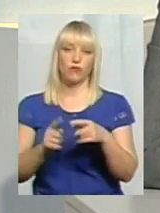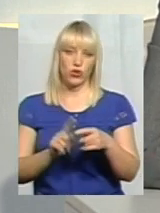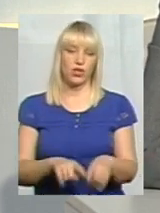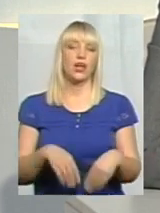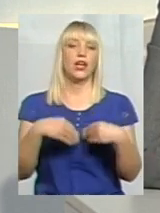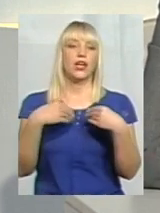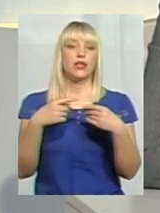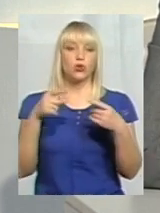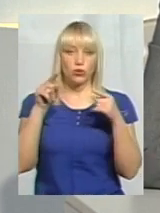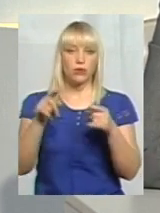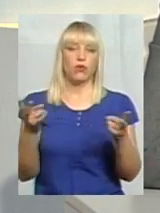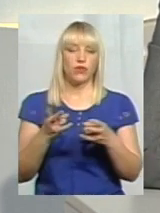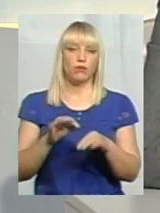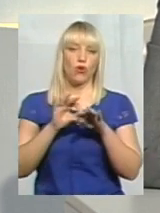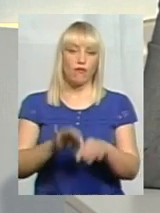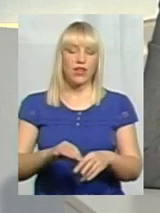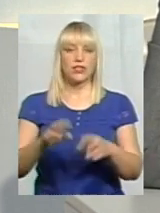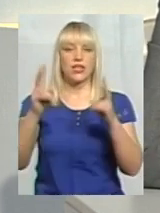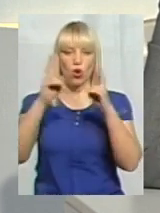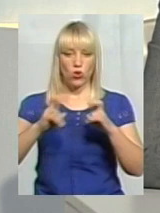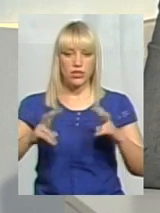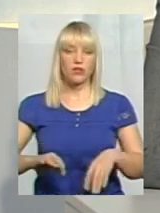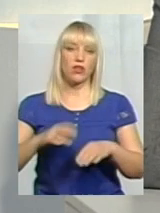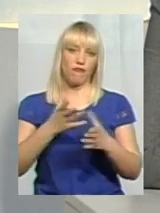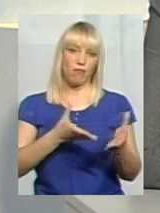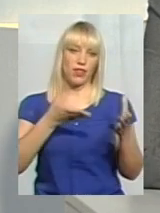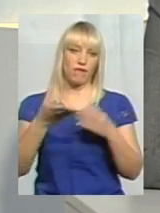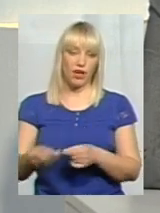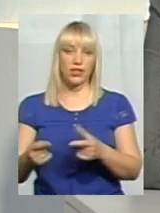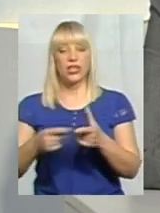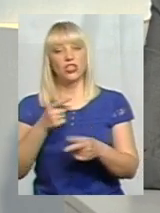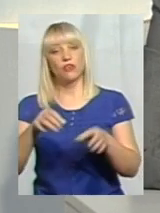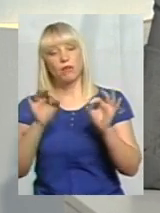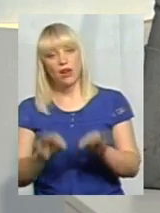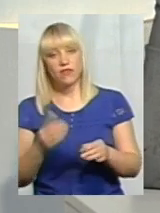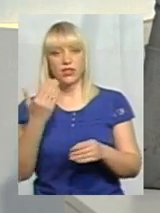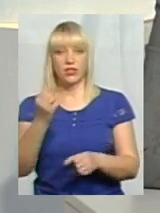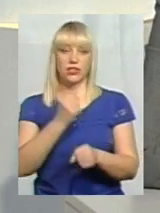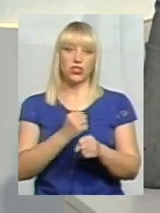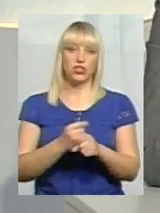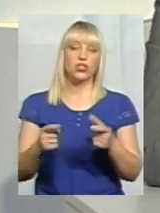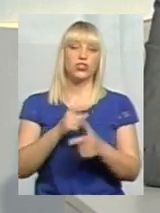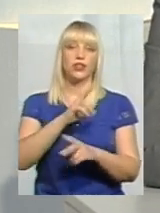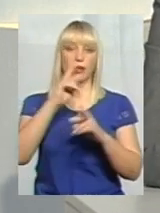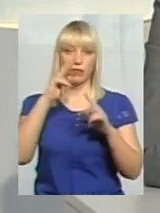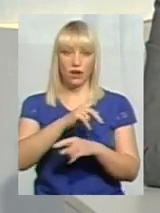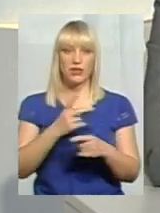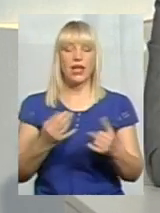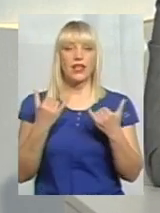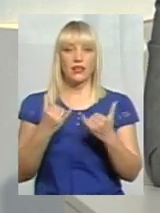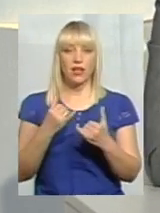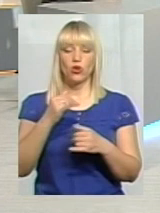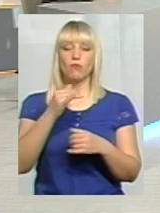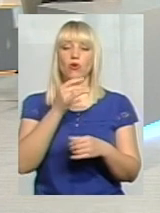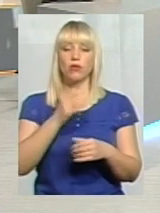тоді мають провести розслідування і вже впливати. Чи правильні їхні дії, чи неправильні. Тобто, на даному етапі